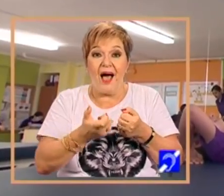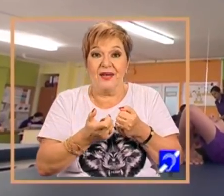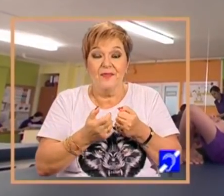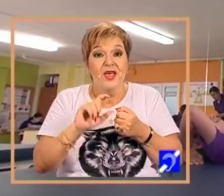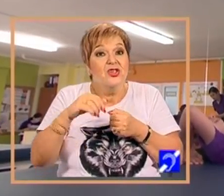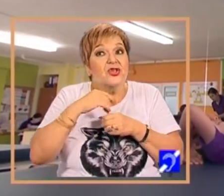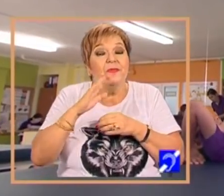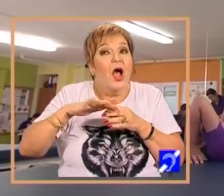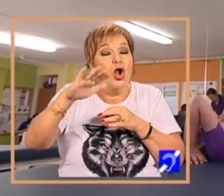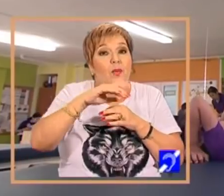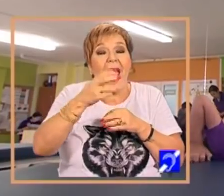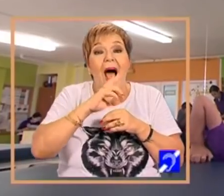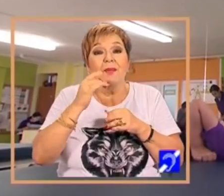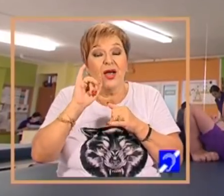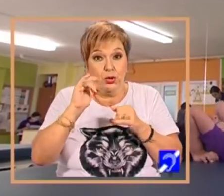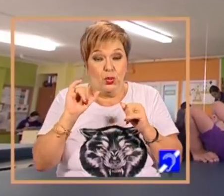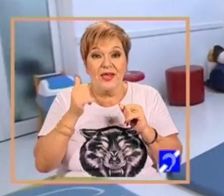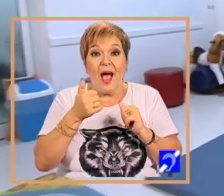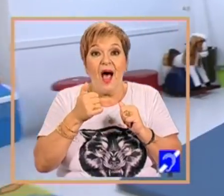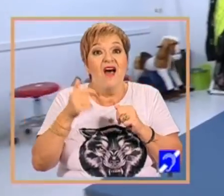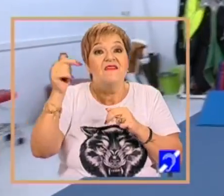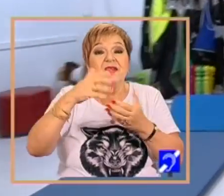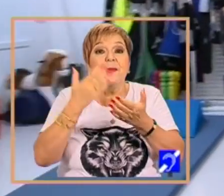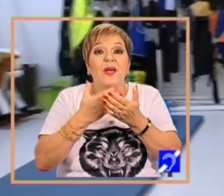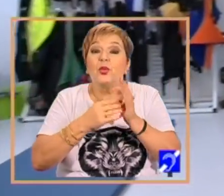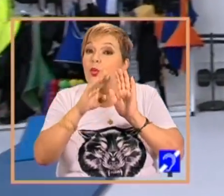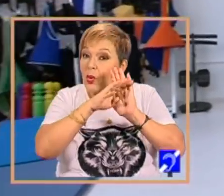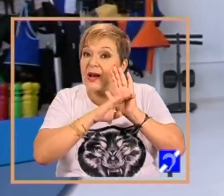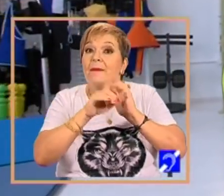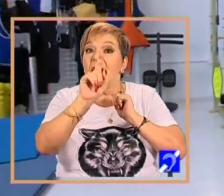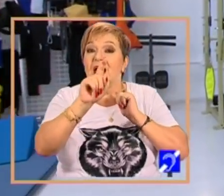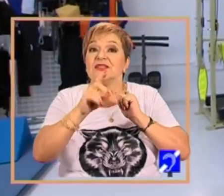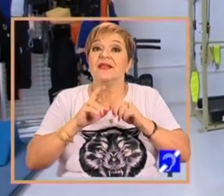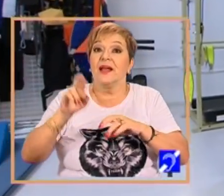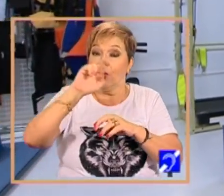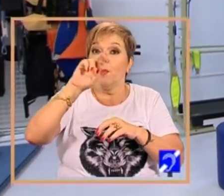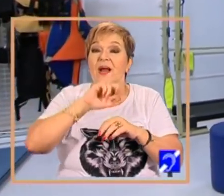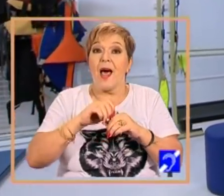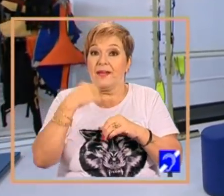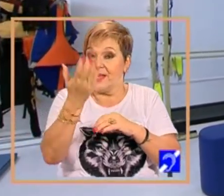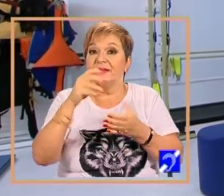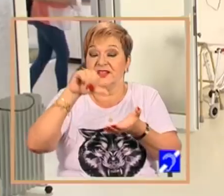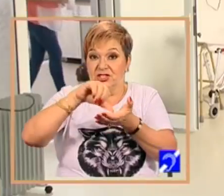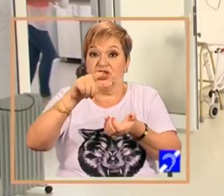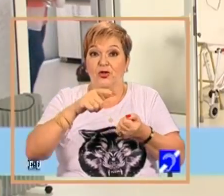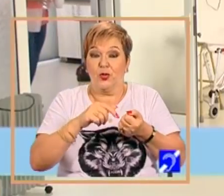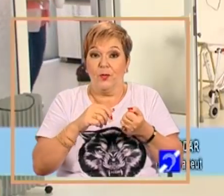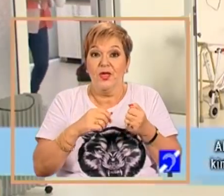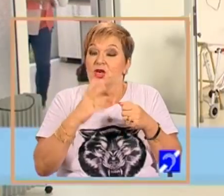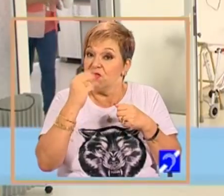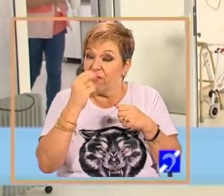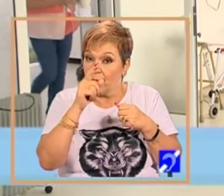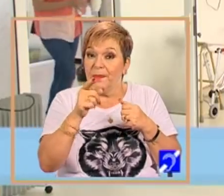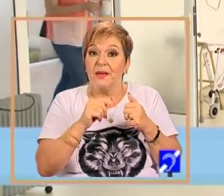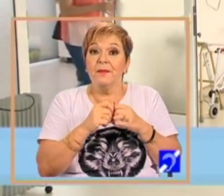că lumea vine la Alba Iulia pentru pachetul de terapie, serviciile care le oferă Centrul și când mă refer la